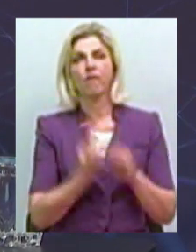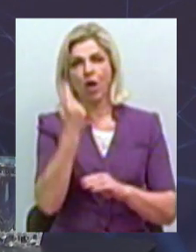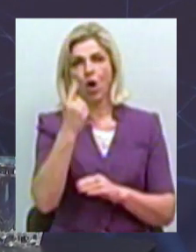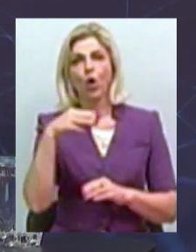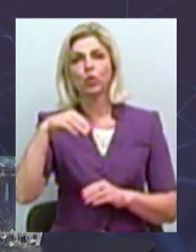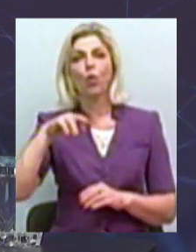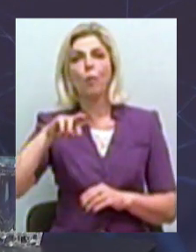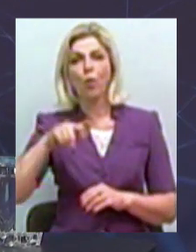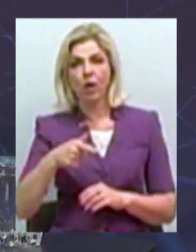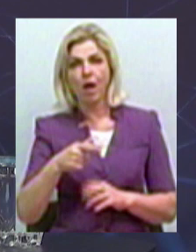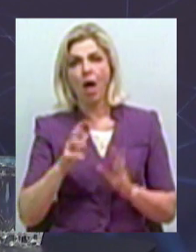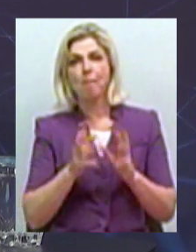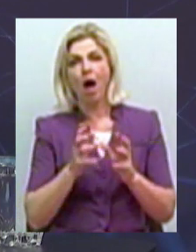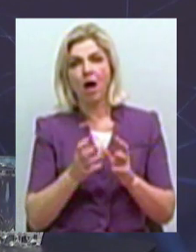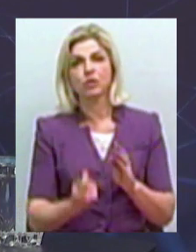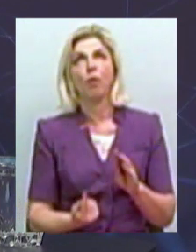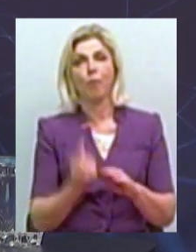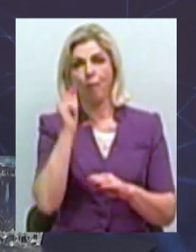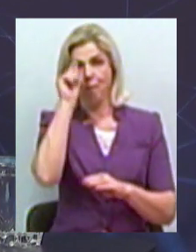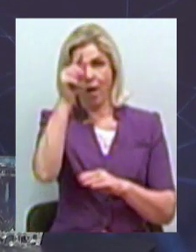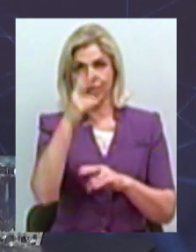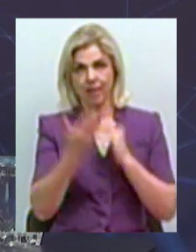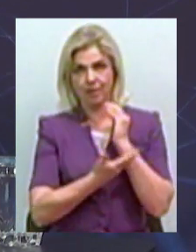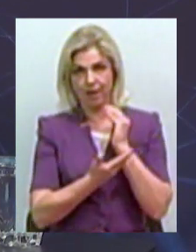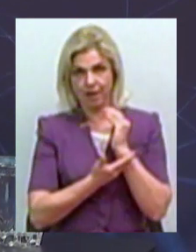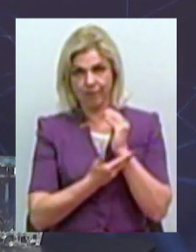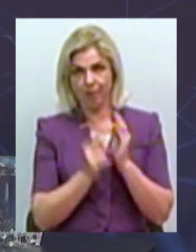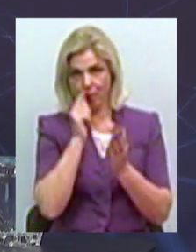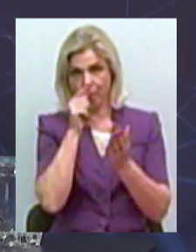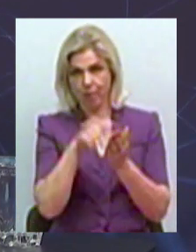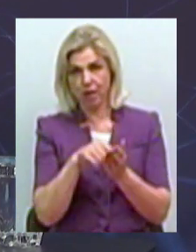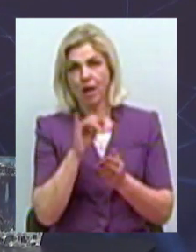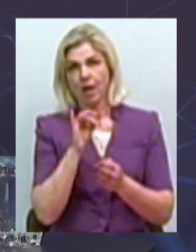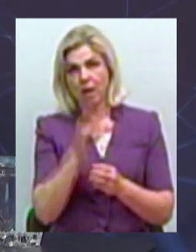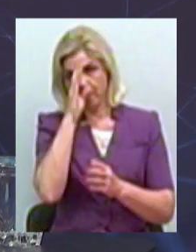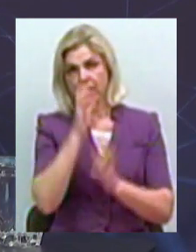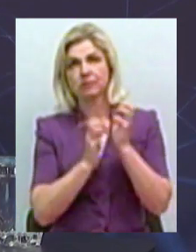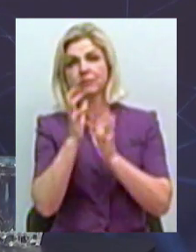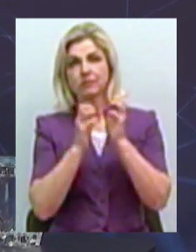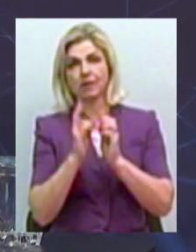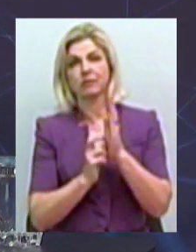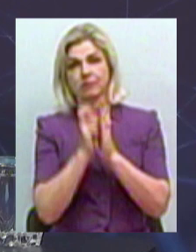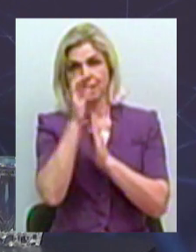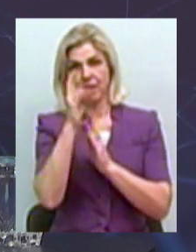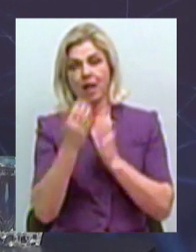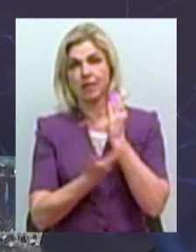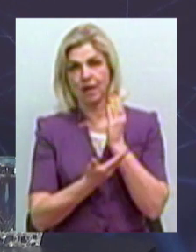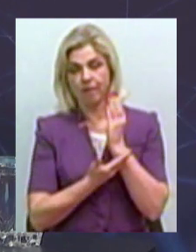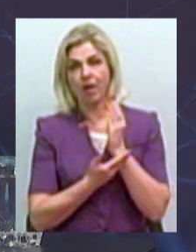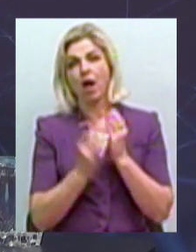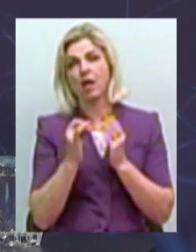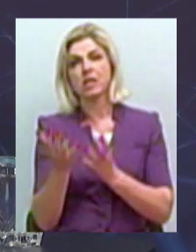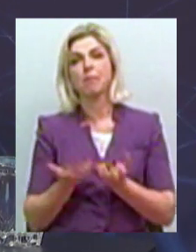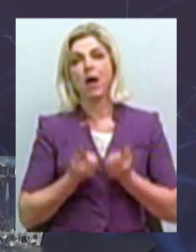заліз на неї, і це дуже добре, що покликали рятувальників і допомогли йому спуститись, тому що